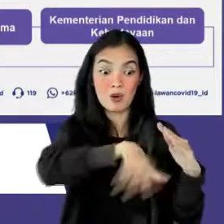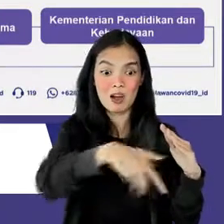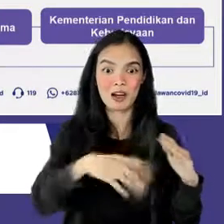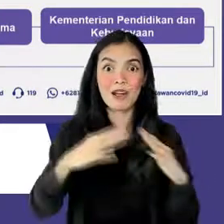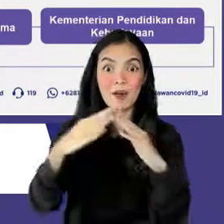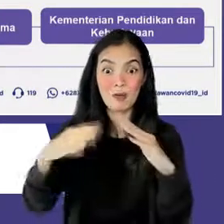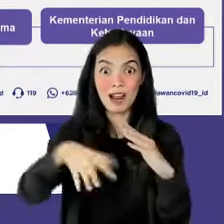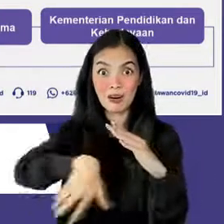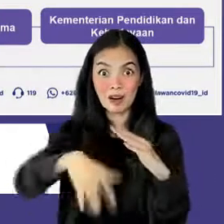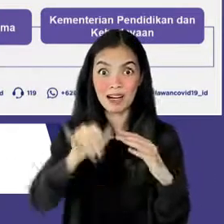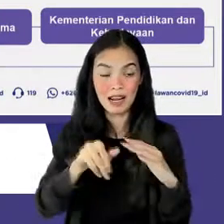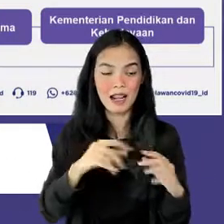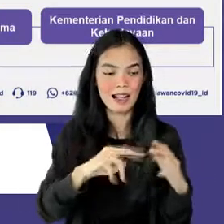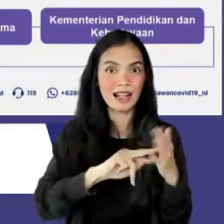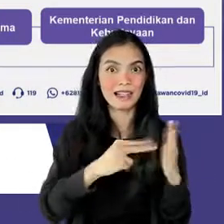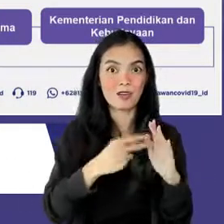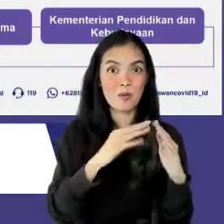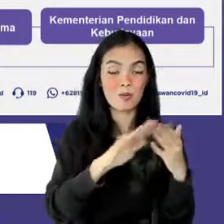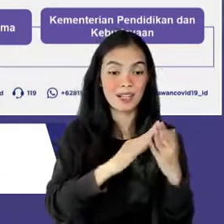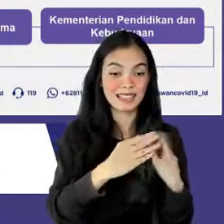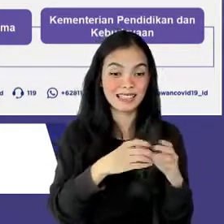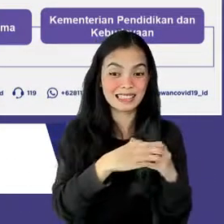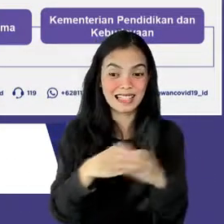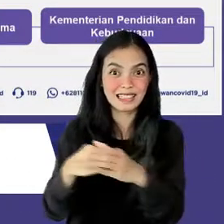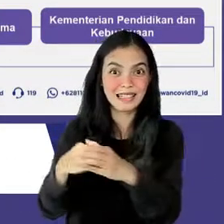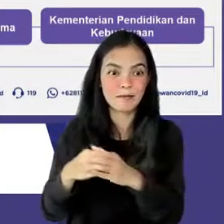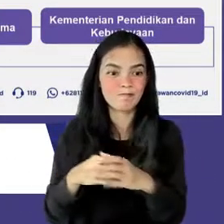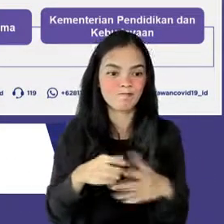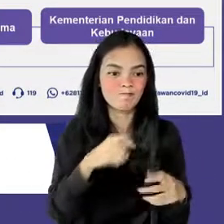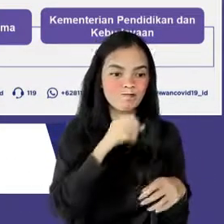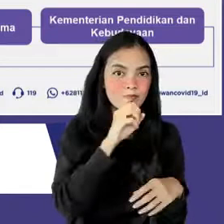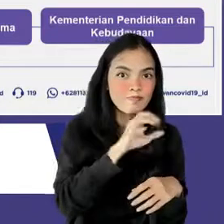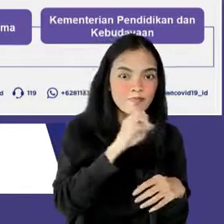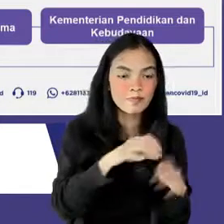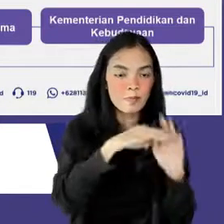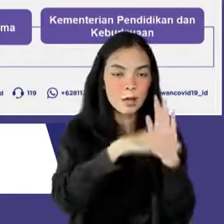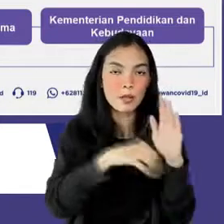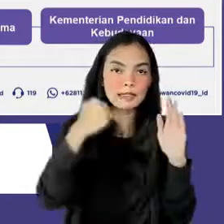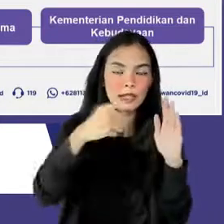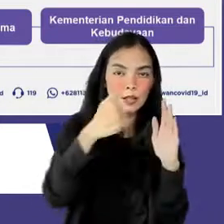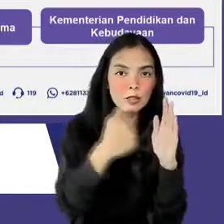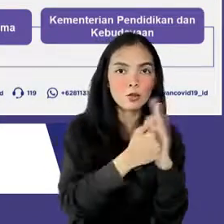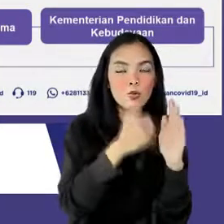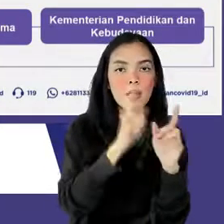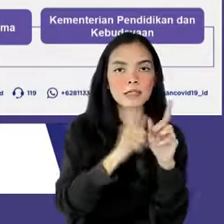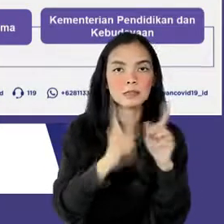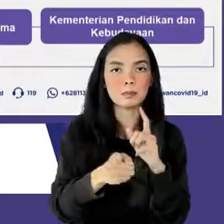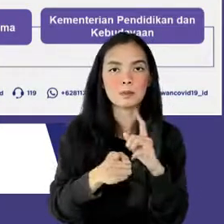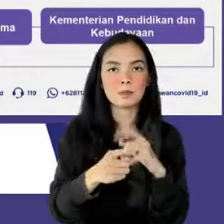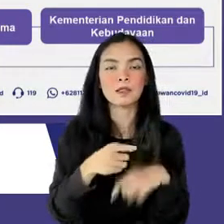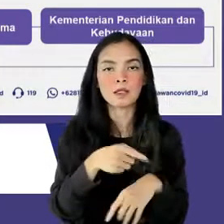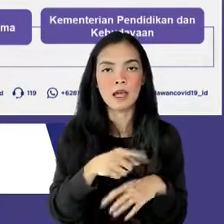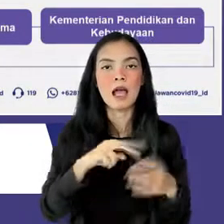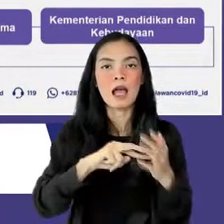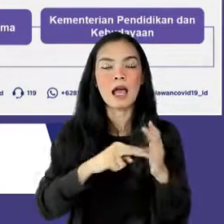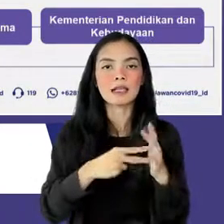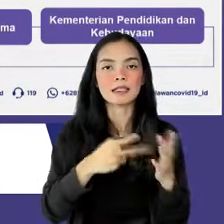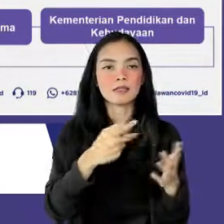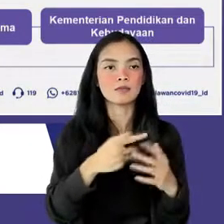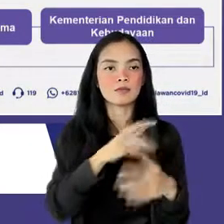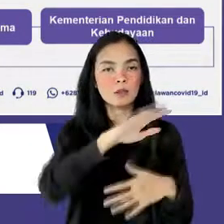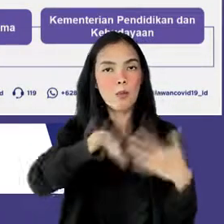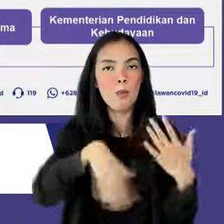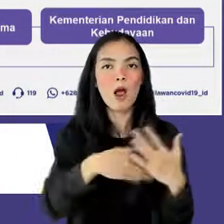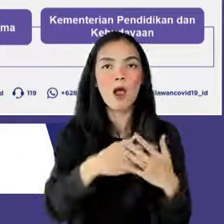ditekankan bukan hanya soal prosentase kepatuhan, namun memastikan bahwa setiap orang menjalankan protokol